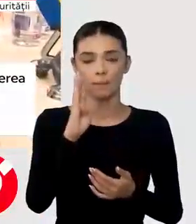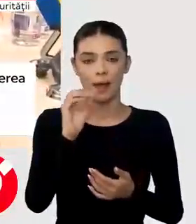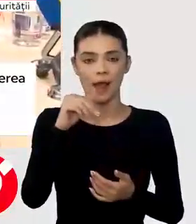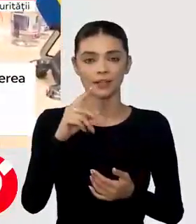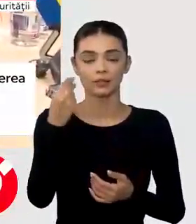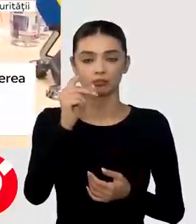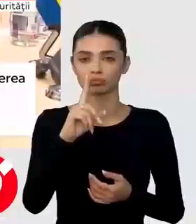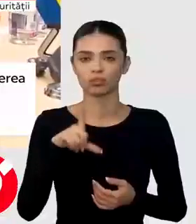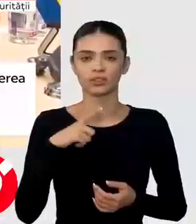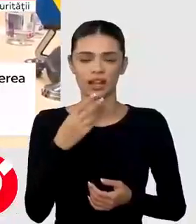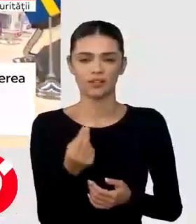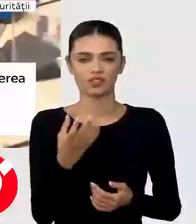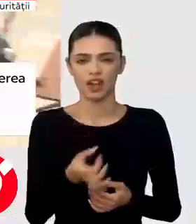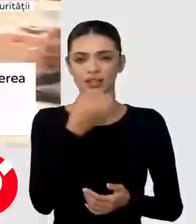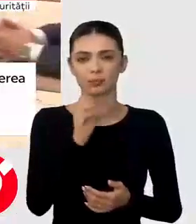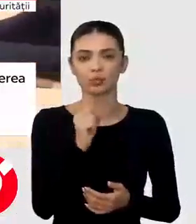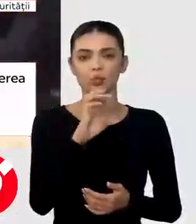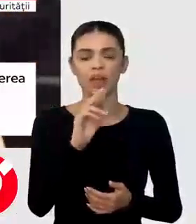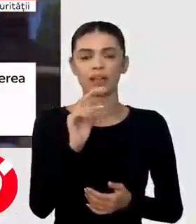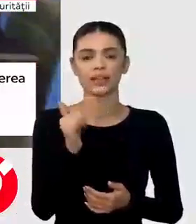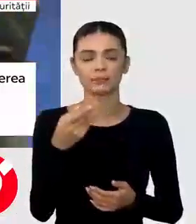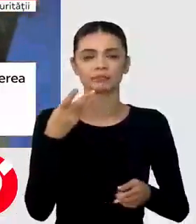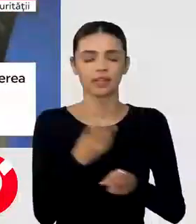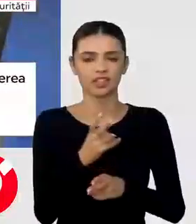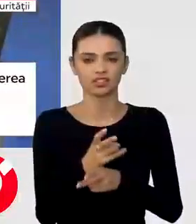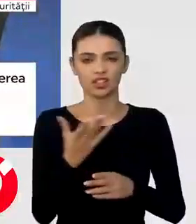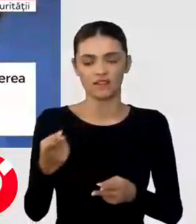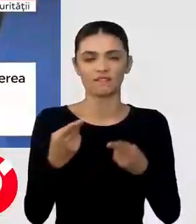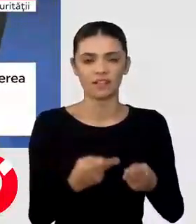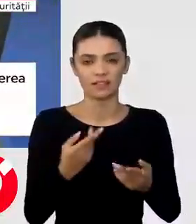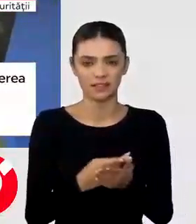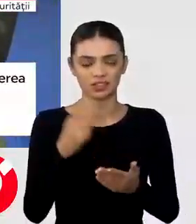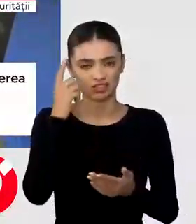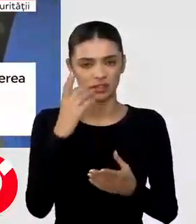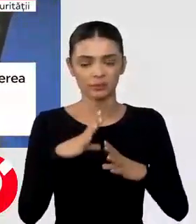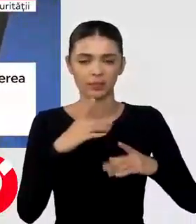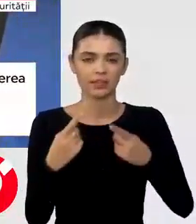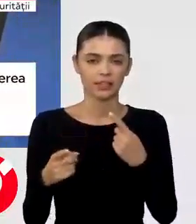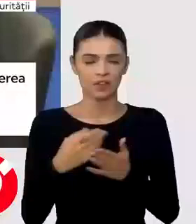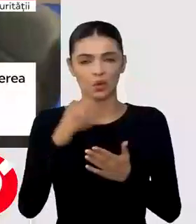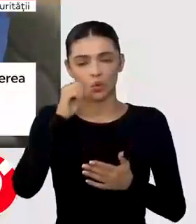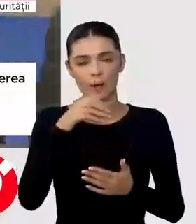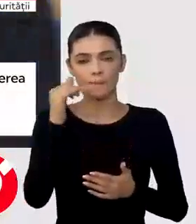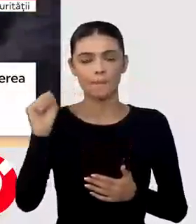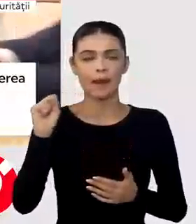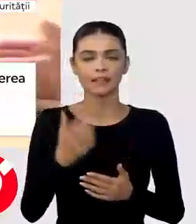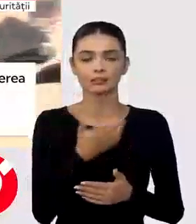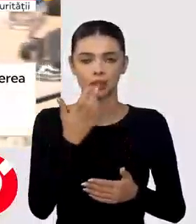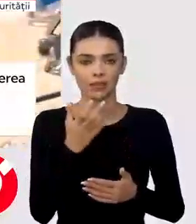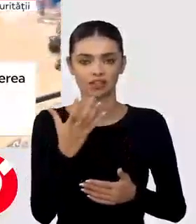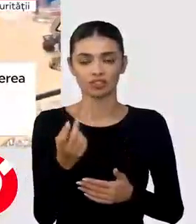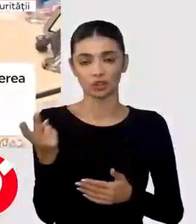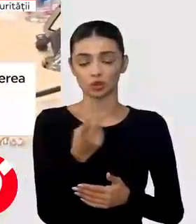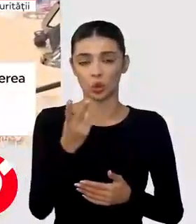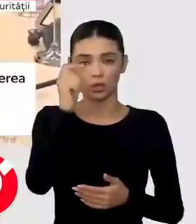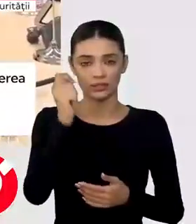refuzul Suediei, ce mai mult de așa zisele critici venite de la anumiții politicieni din Suedia. Oricum ar fi cele